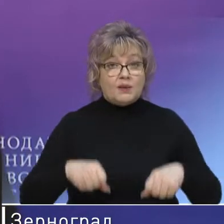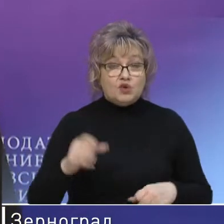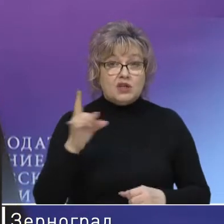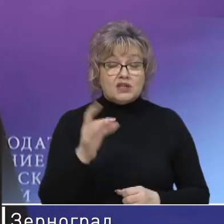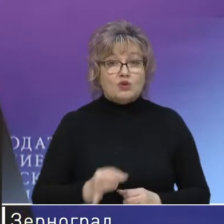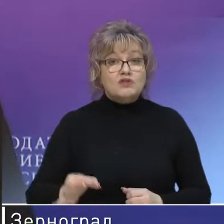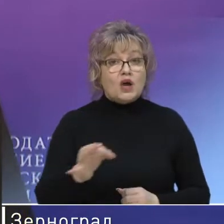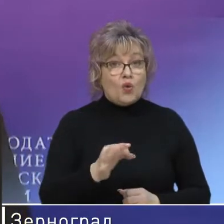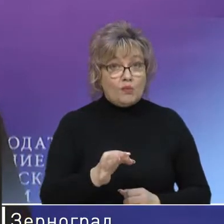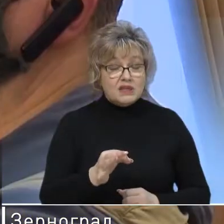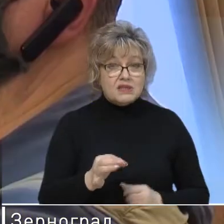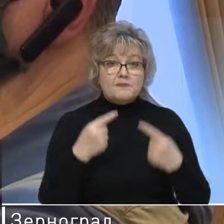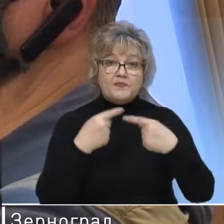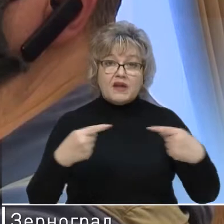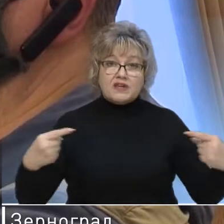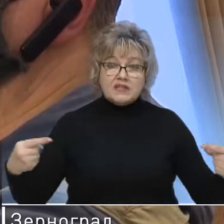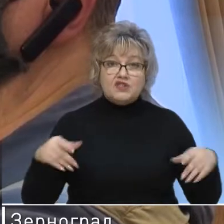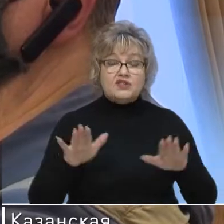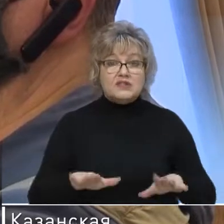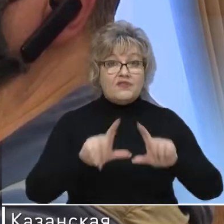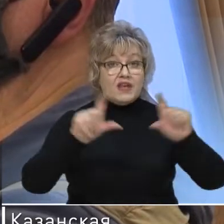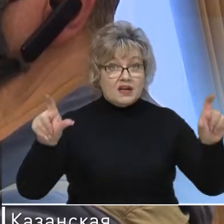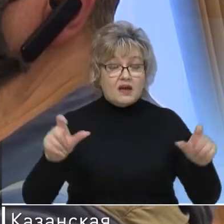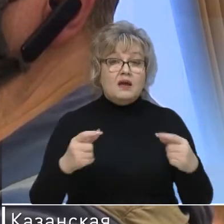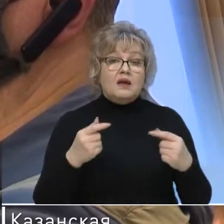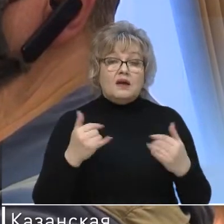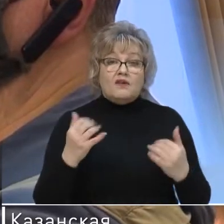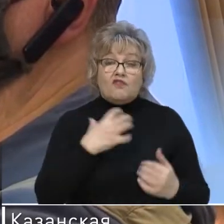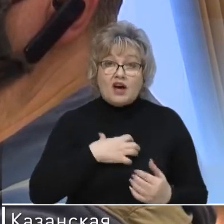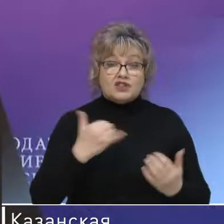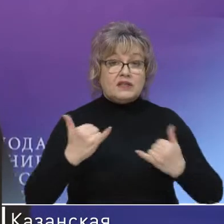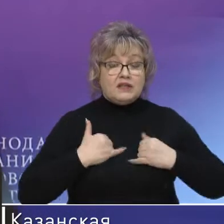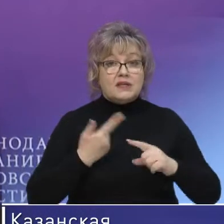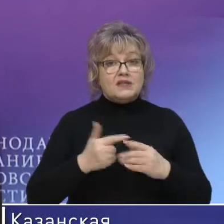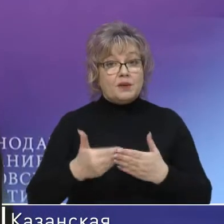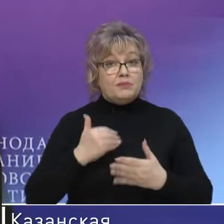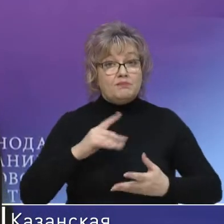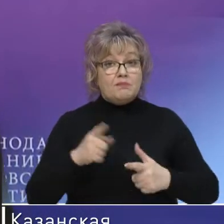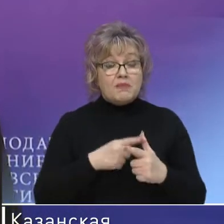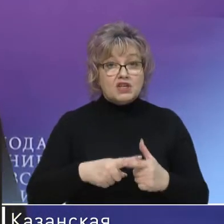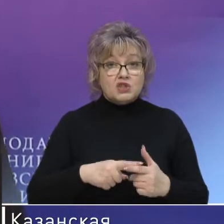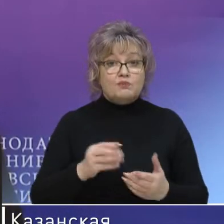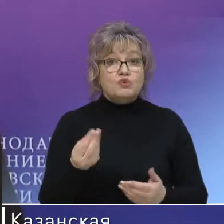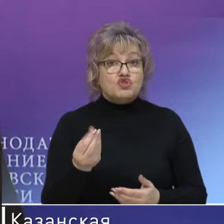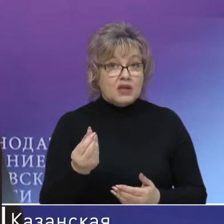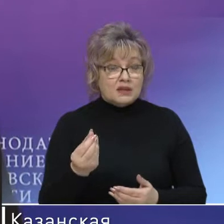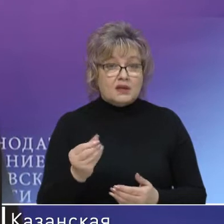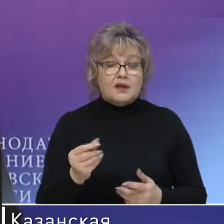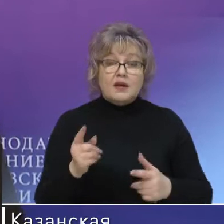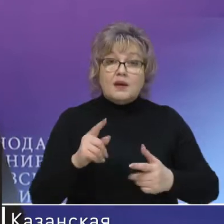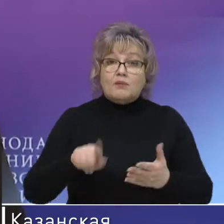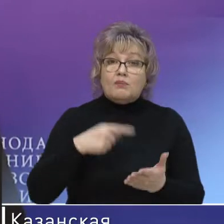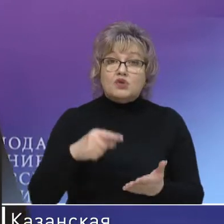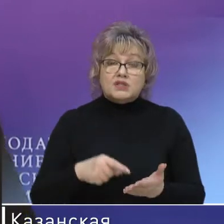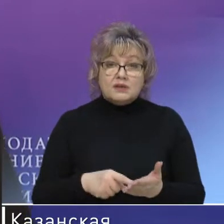Ростовской области в различных сферах. Самое важное для нас это прежде всего межбюджетные отношения. Муниципальные